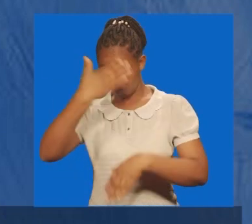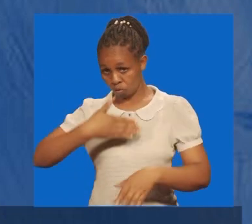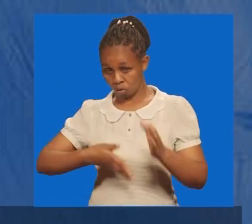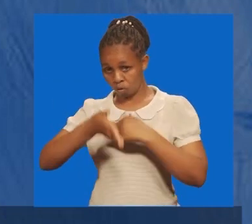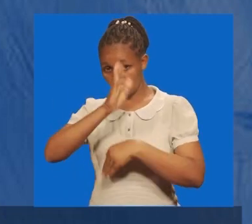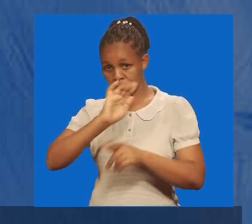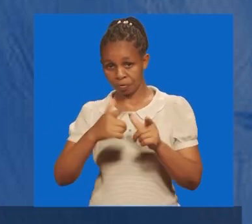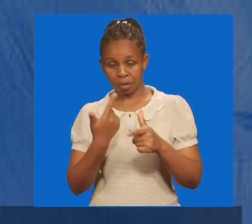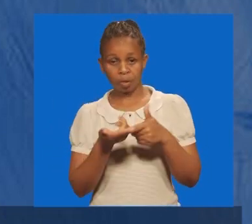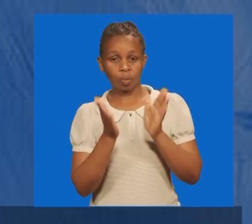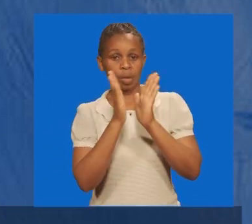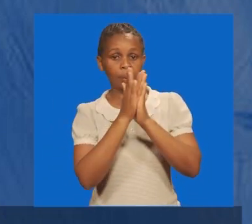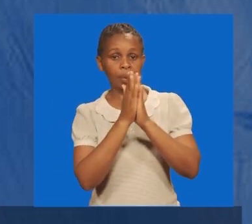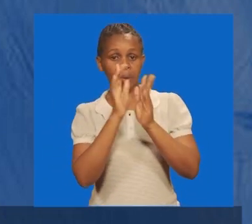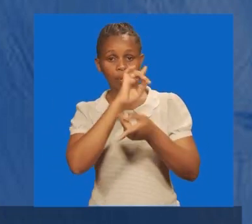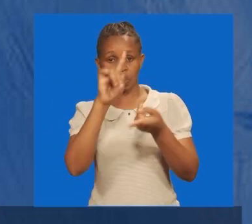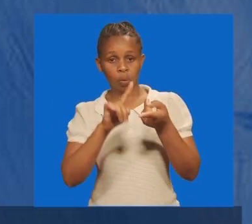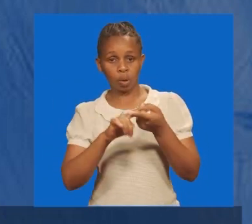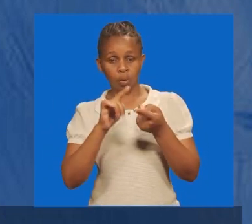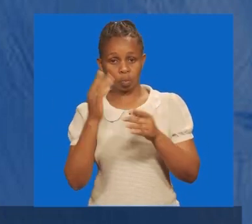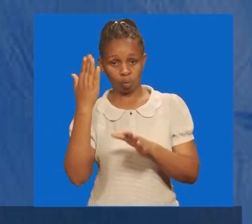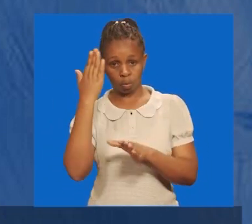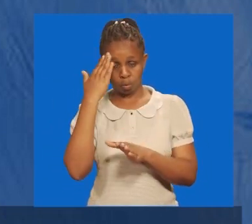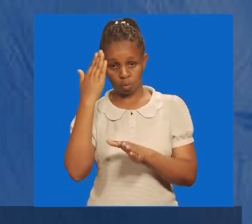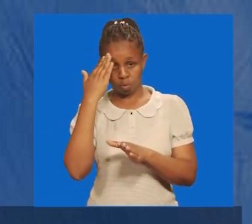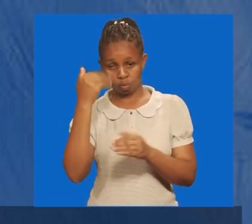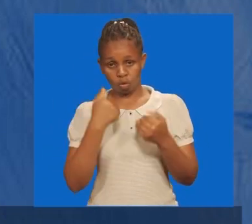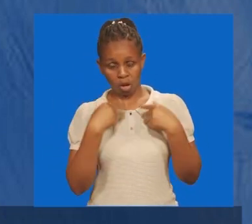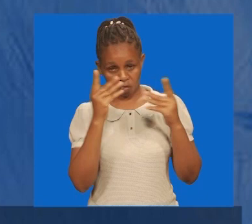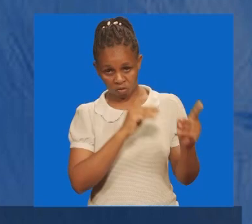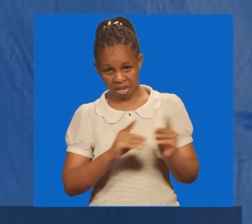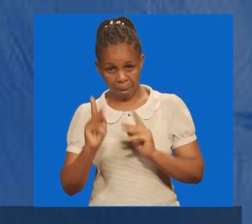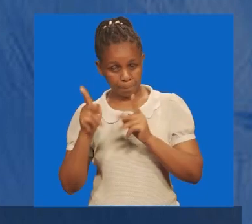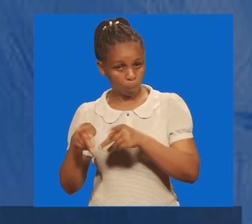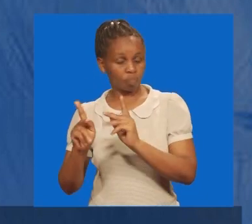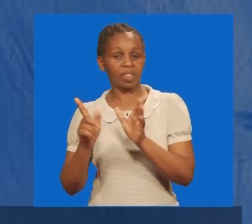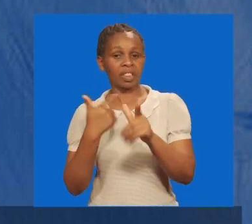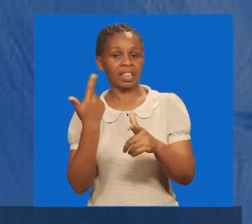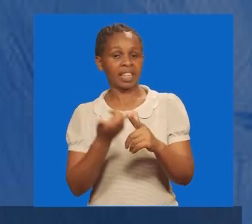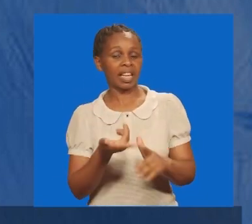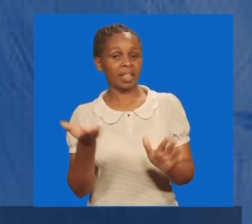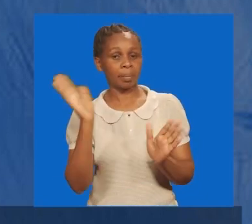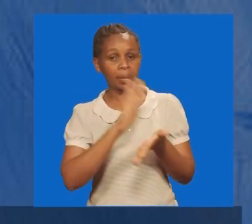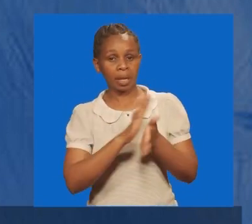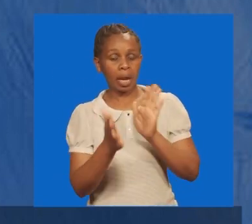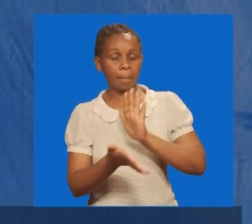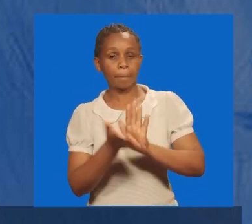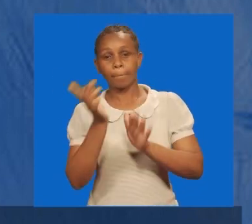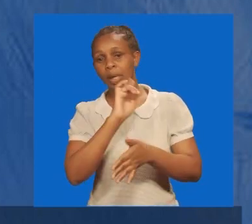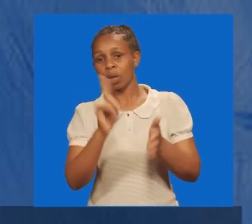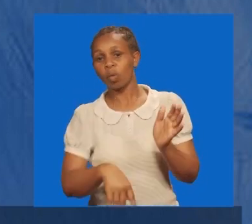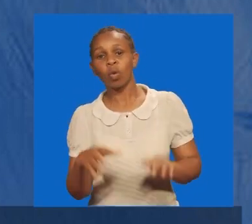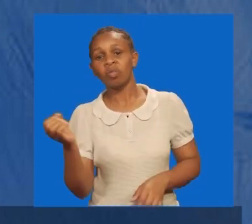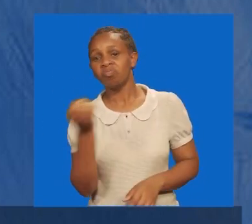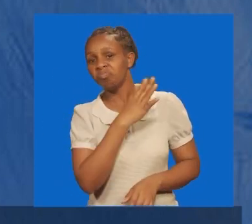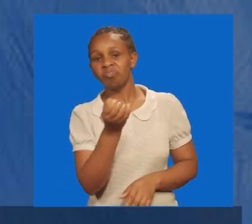mungu na kwamba, tunapo kuwa waasi tujua ya kwamba, maombi yetu ni kelele. Njepo kuwa watuengi wanamkumbuka mungu